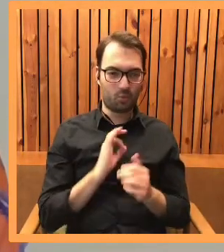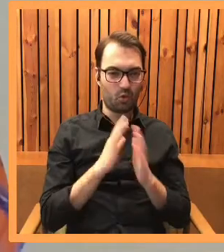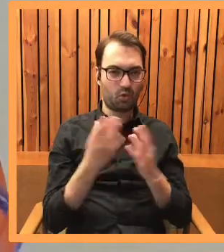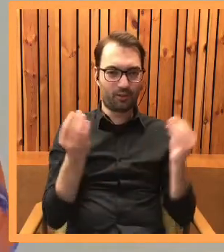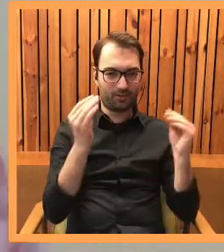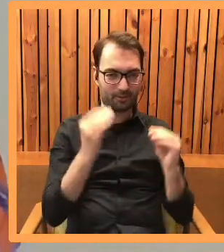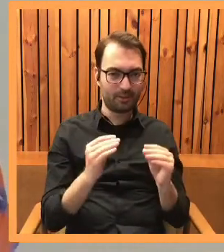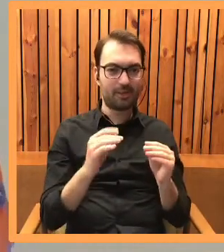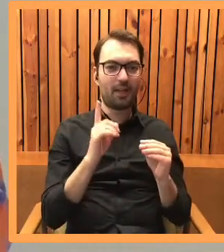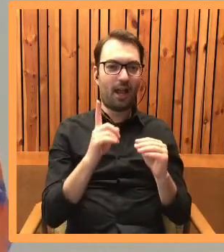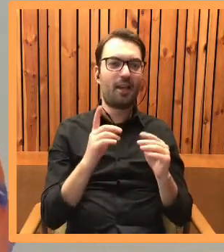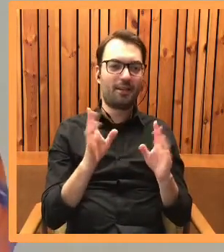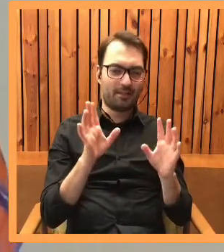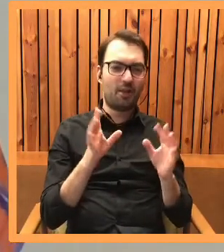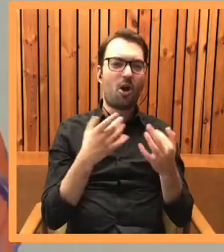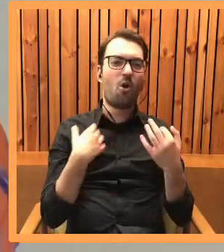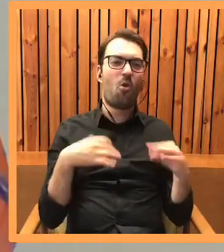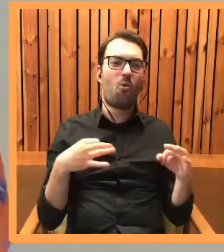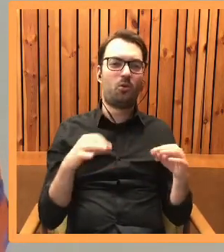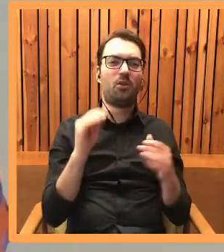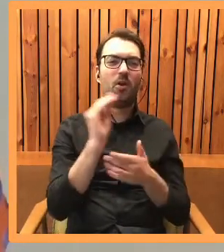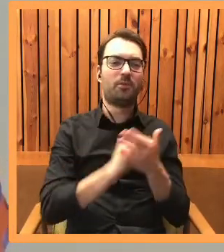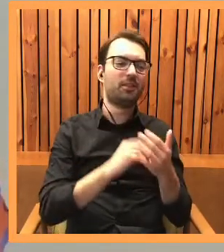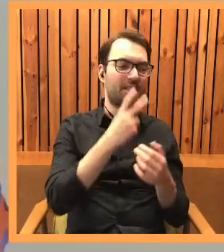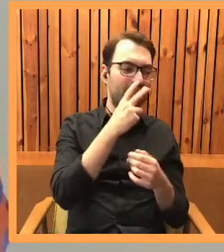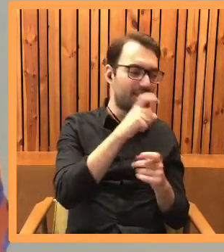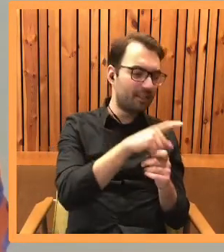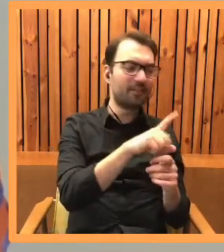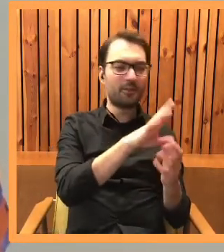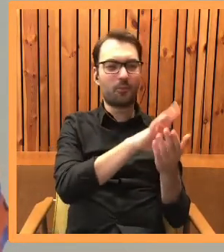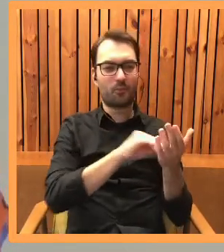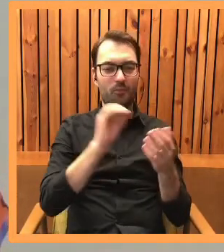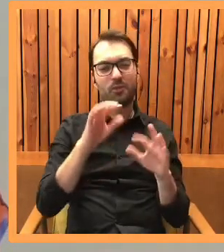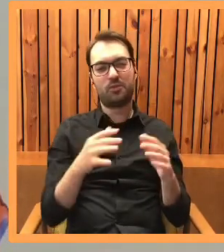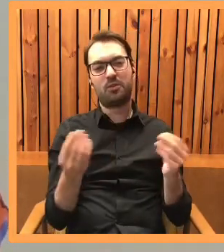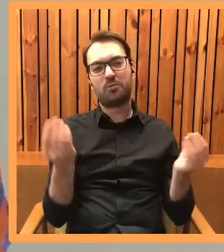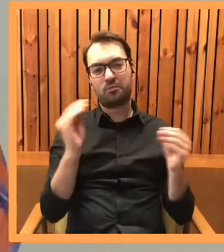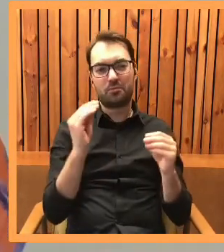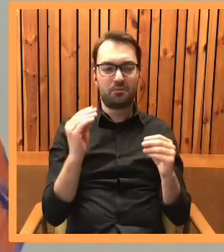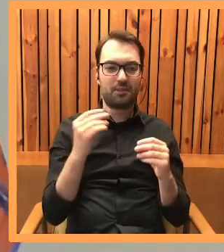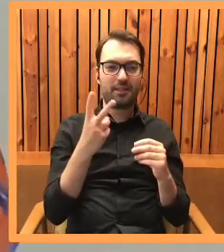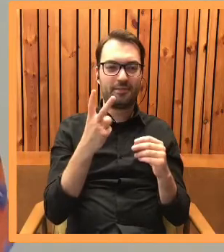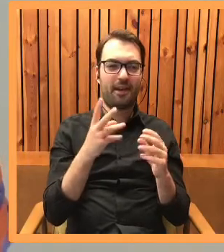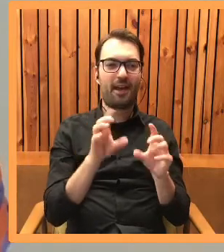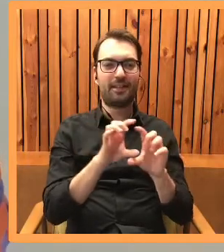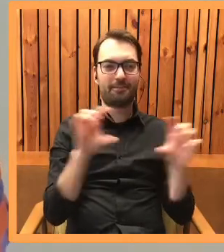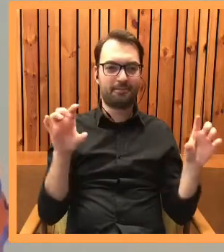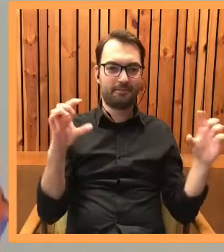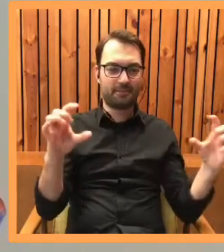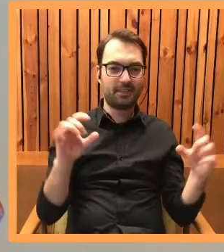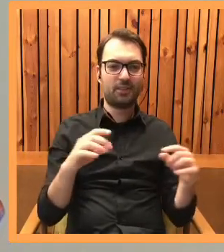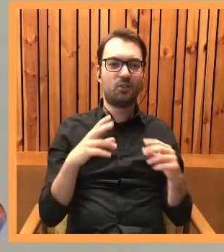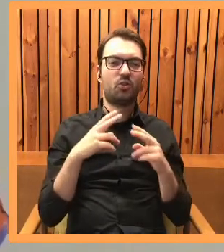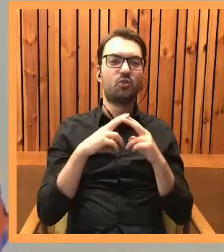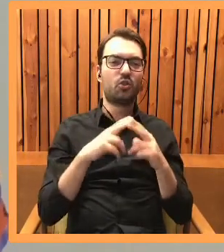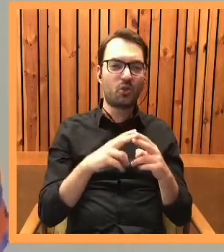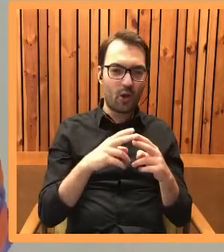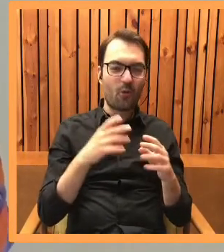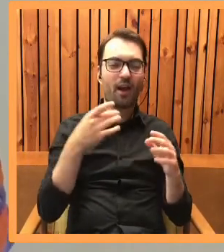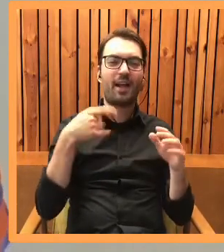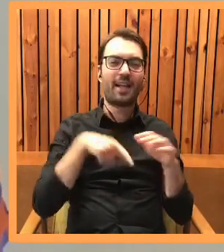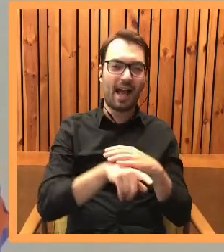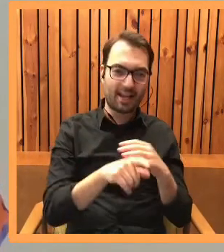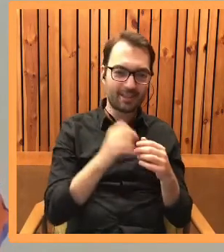Ale tak luźnie opisywałam. To, co widziałam ze zdjęcia. Po prostu sobie dopisałam jeszcze dwa skrzydła, stodołę, garaż, trochę